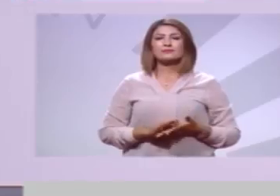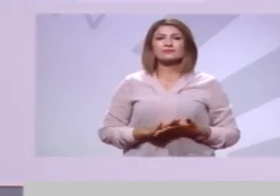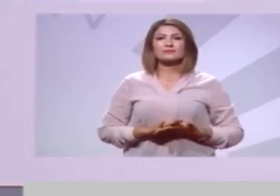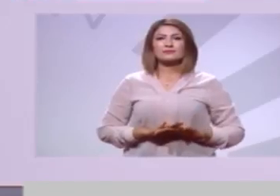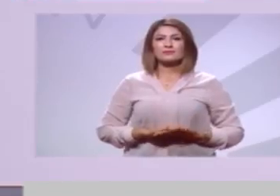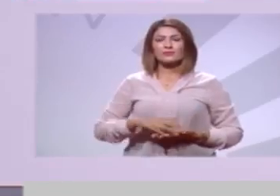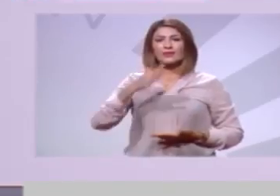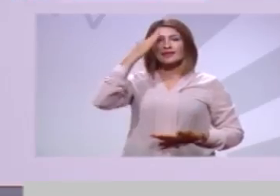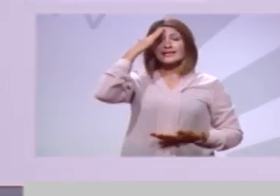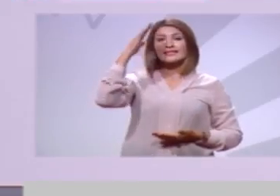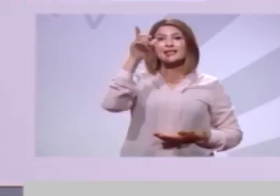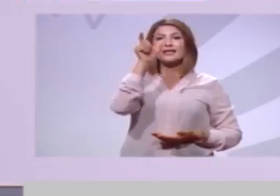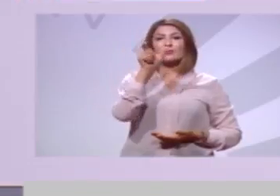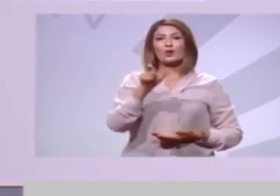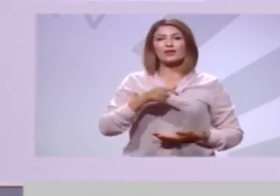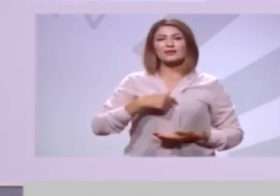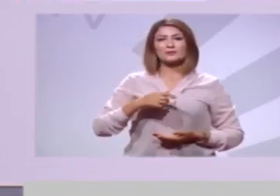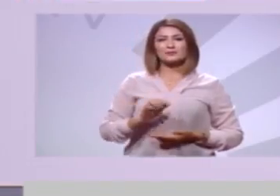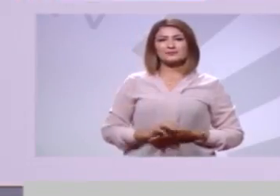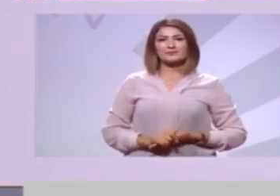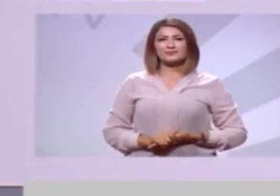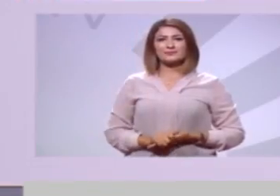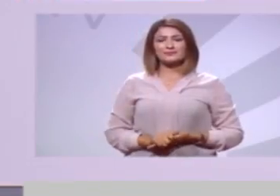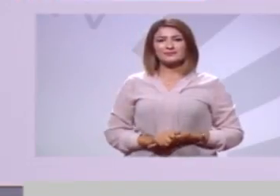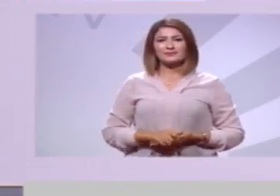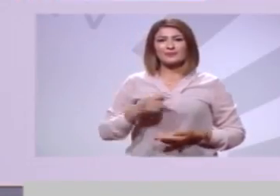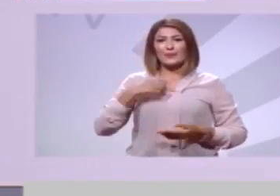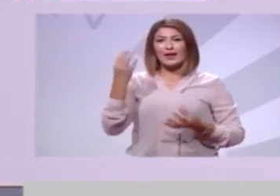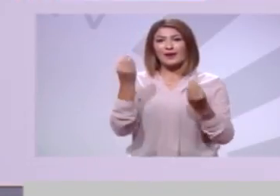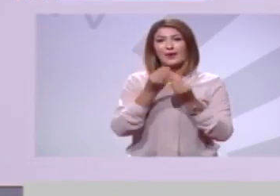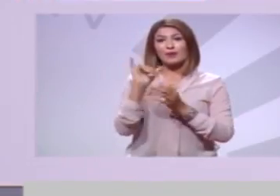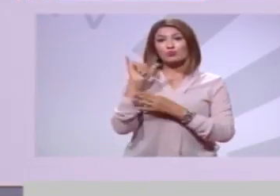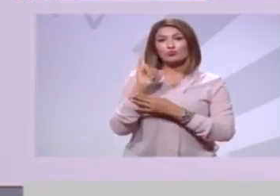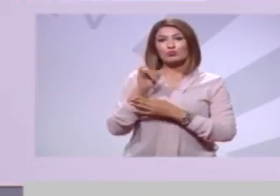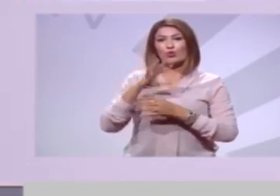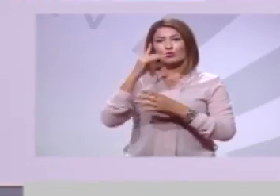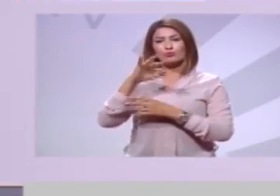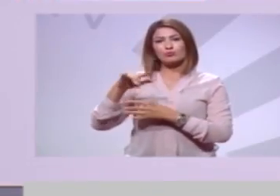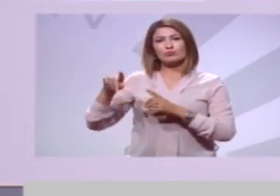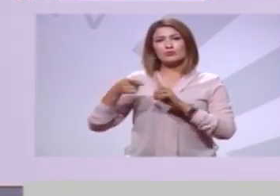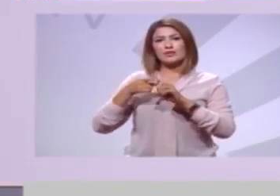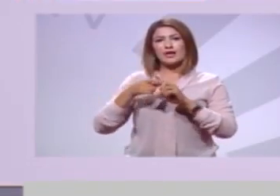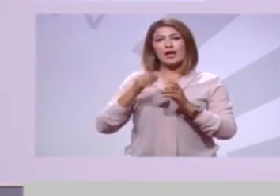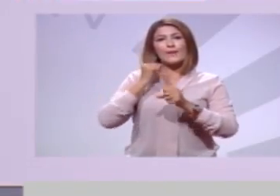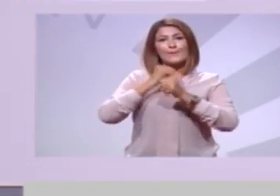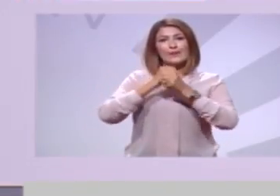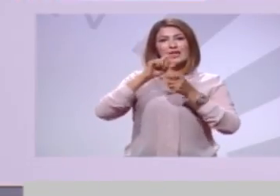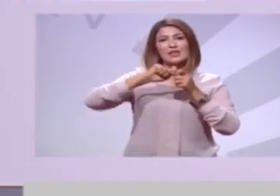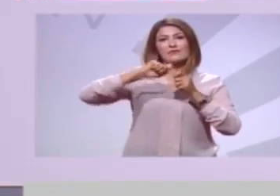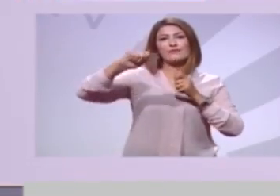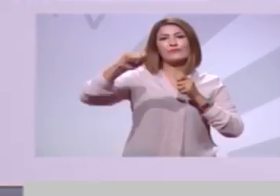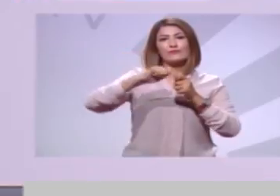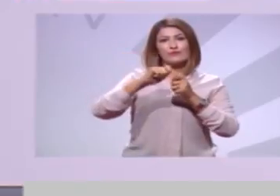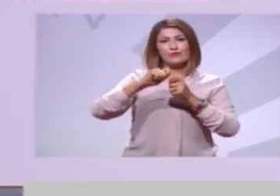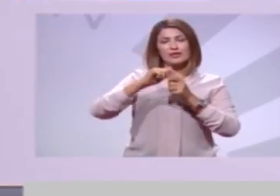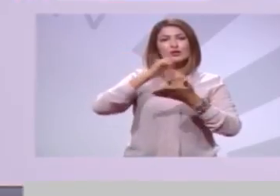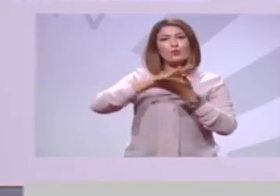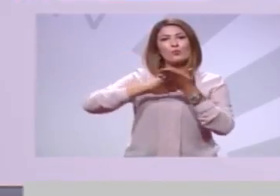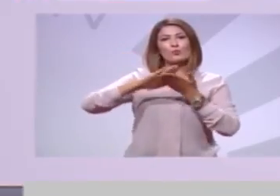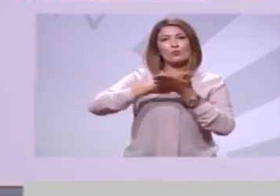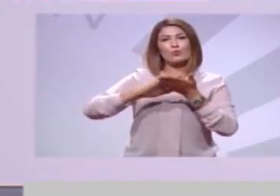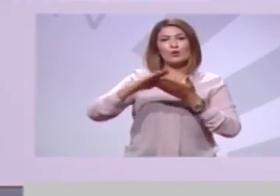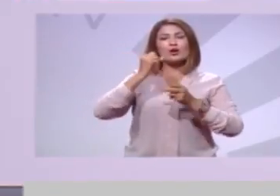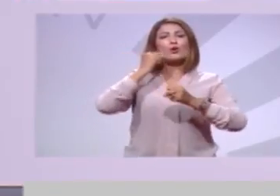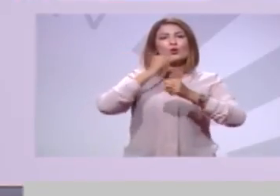السلام عليكم ورحمة الله وبركاته معكم حافظ خليف فني قيصراضي متخصص في إنزاز المشاريع الكبرى